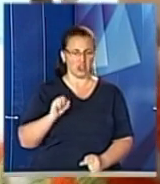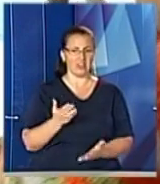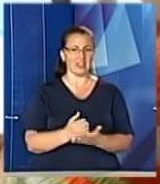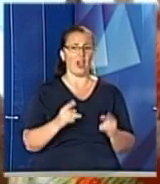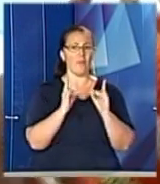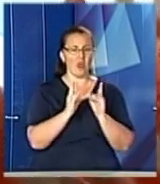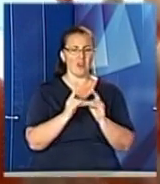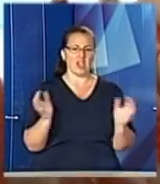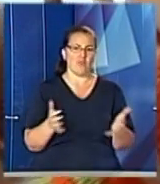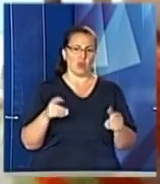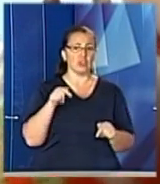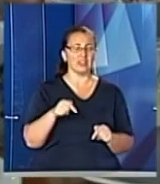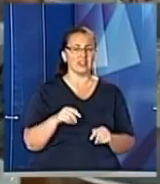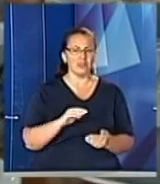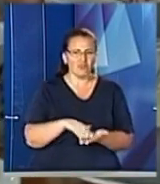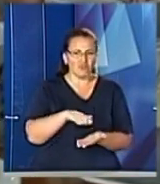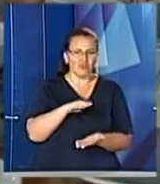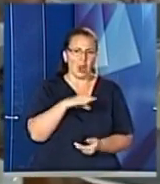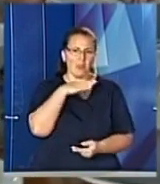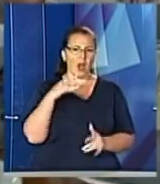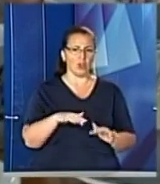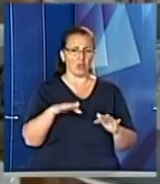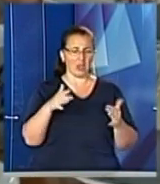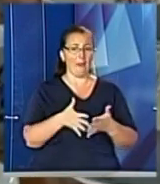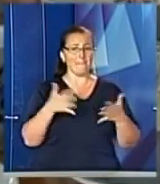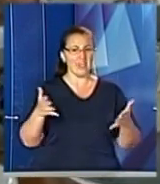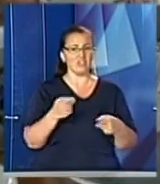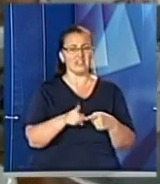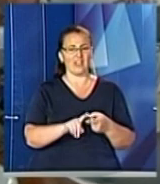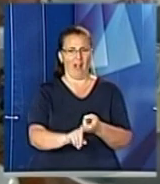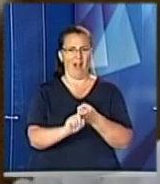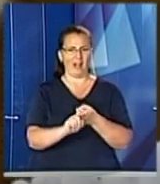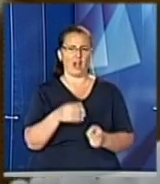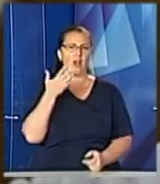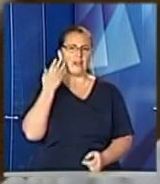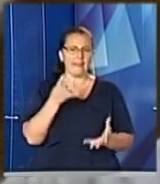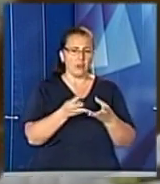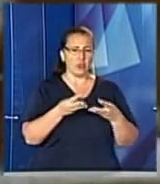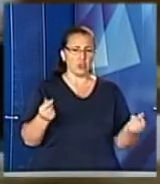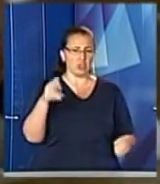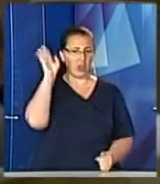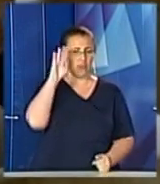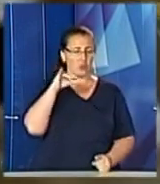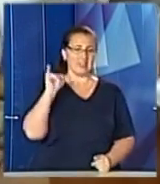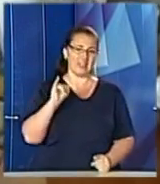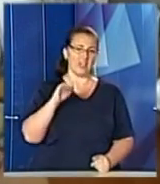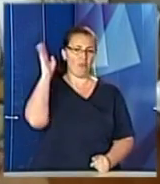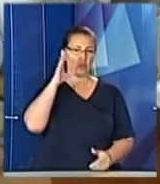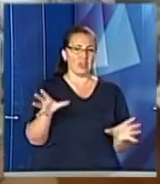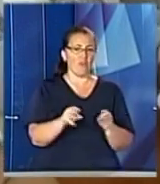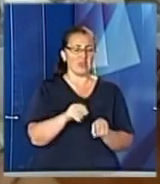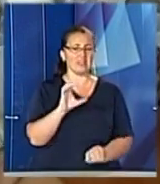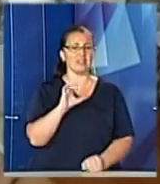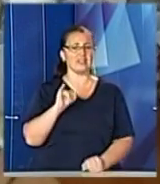збирається багато пилу. Більшість кліщових алергенів легко розчиняються у воді та у водно-сильових